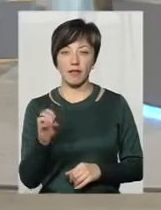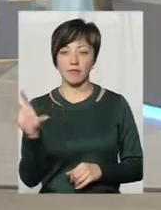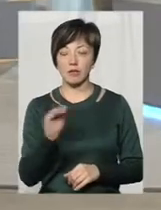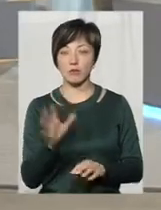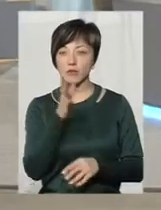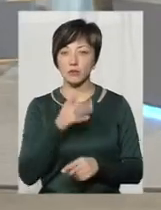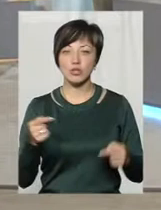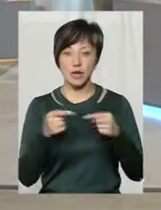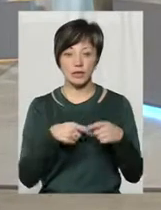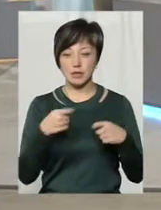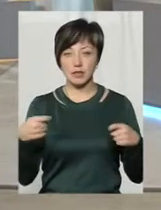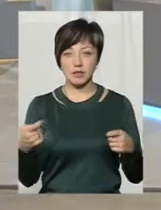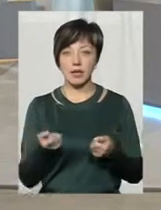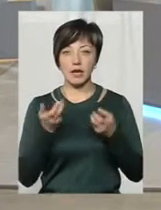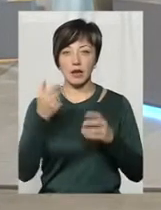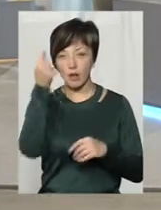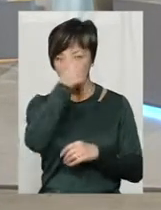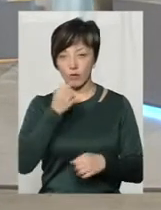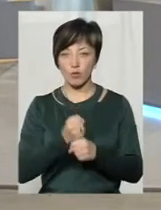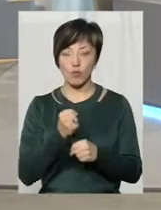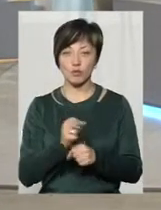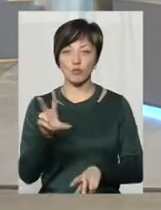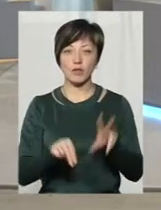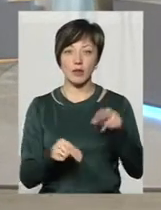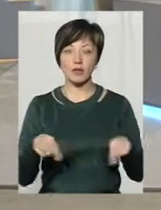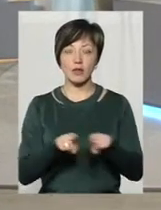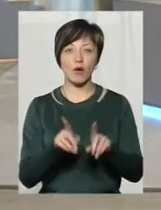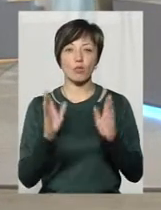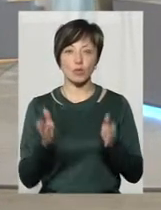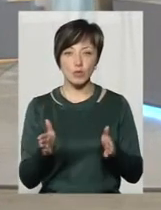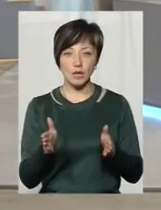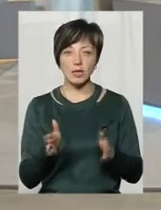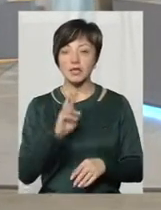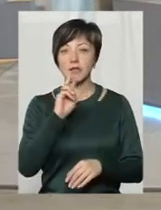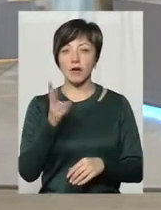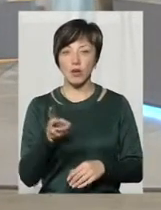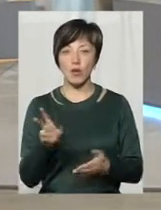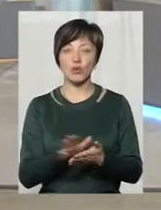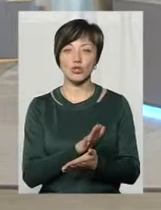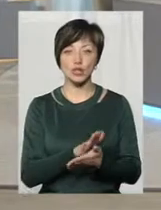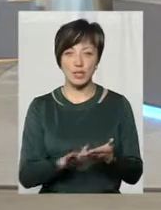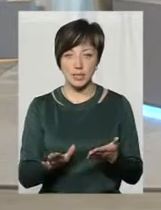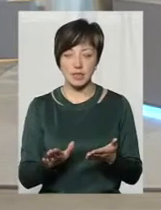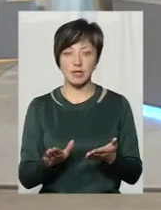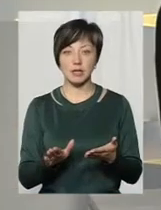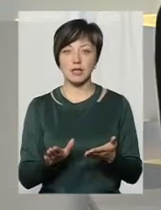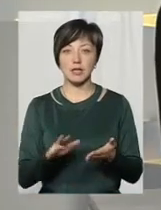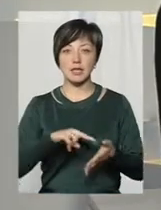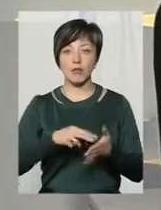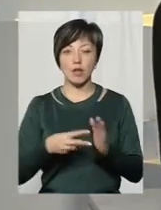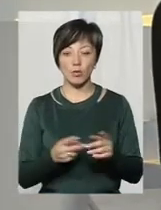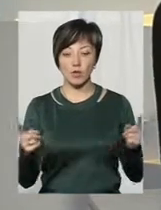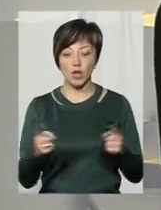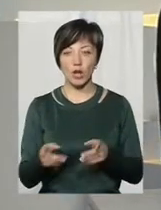вчасно, там не затримуються аж на кілька років роботи, будемо сподіватися, що так буде, і от за два роки розчищать, розчистять заплановану